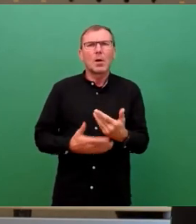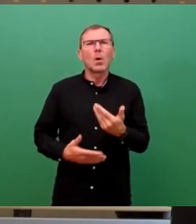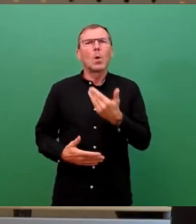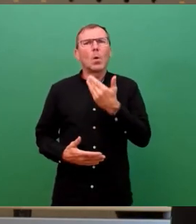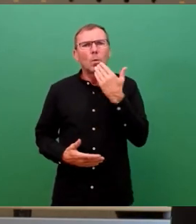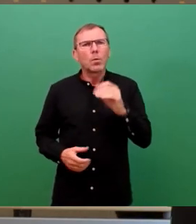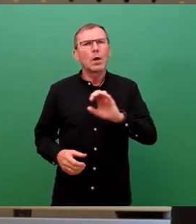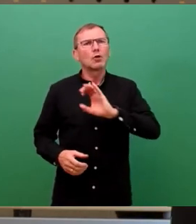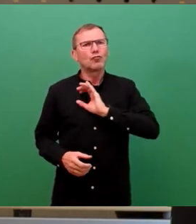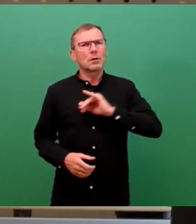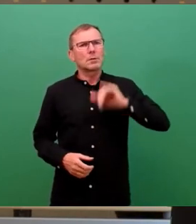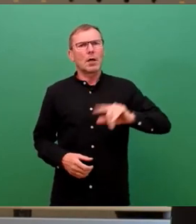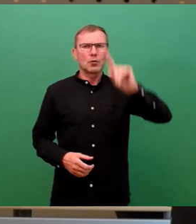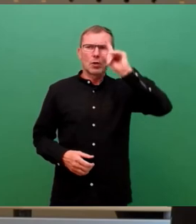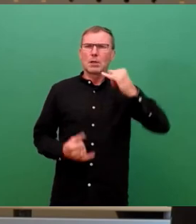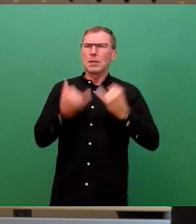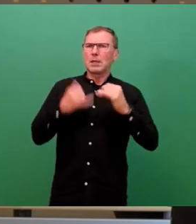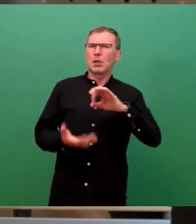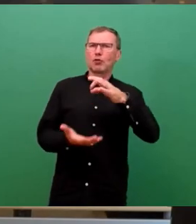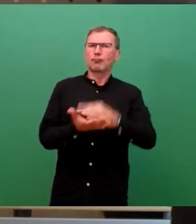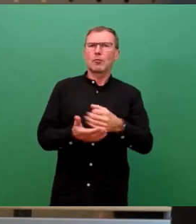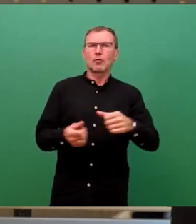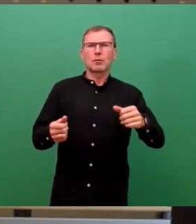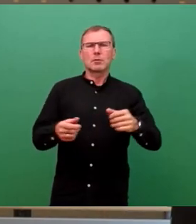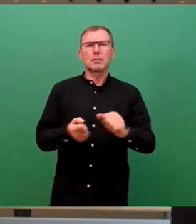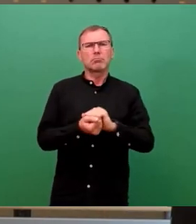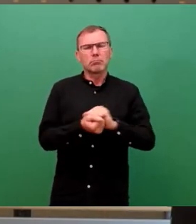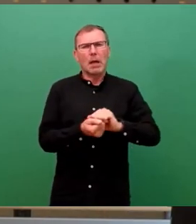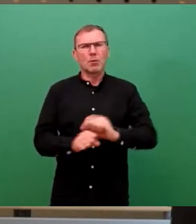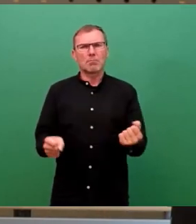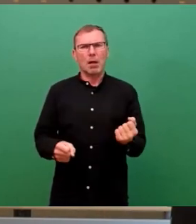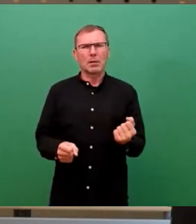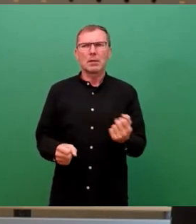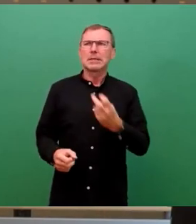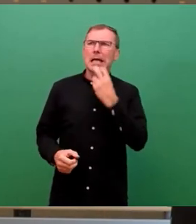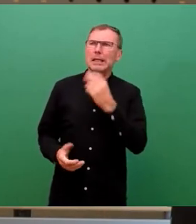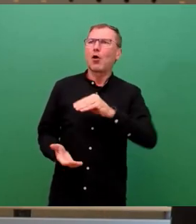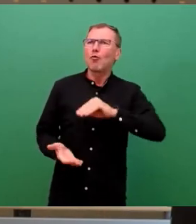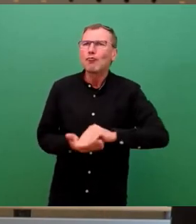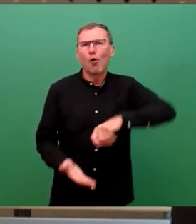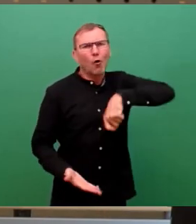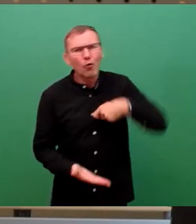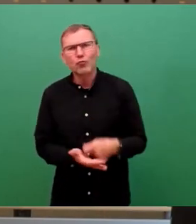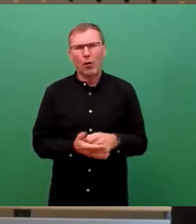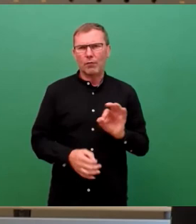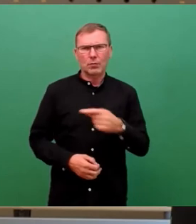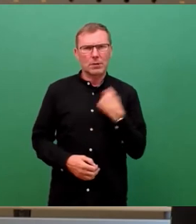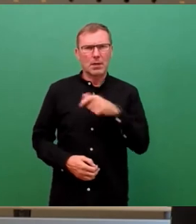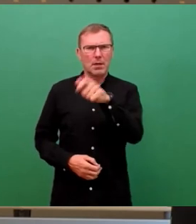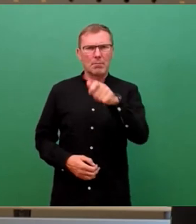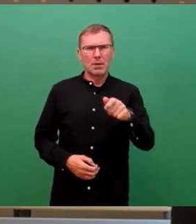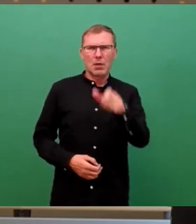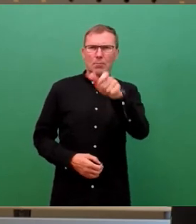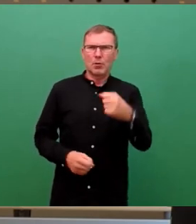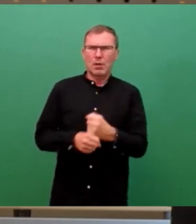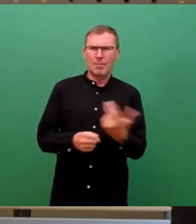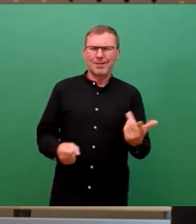Deutschland haben, dass wir unseren Industriestandort ruinieren und dass wir Energie noch teurer für unsere Menschen, für unsere Bürger machen. Und